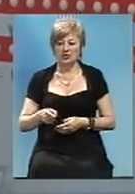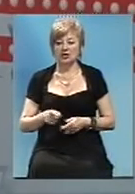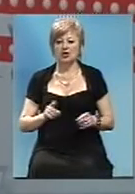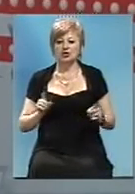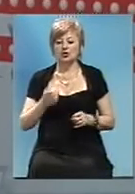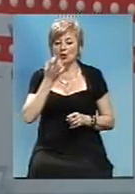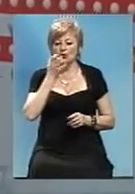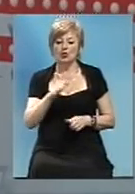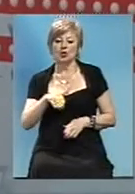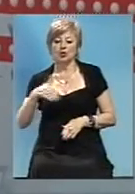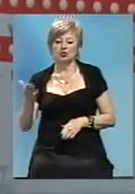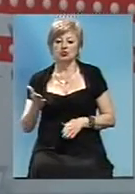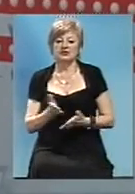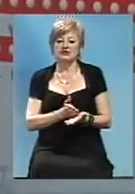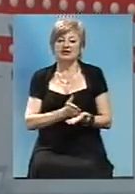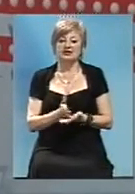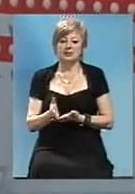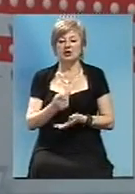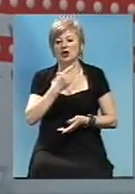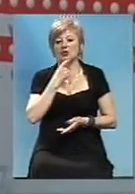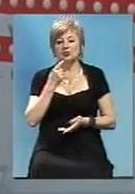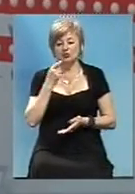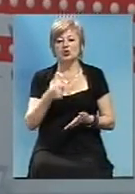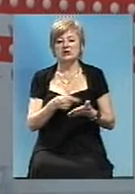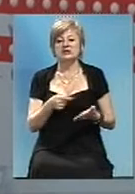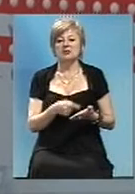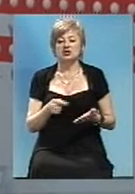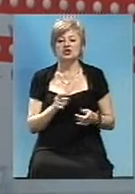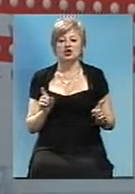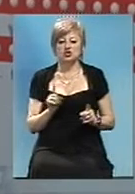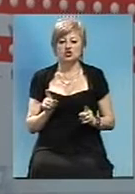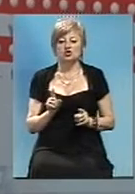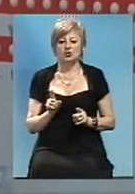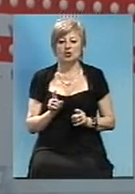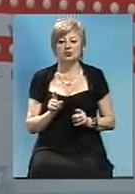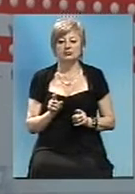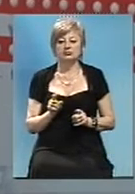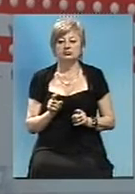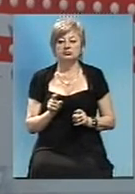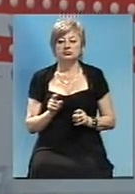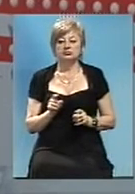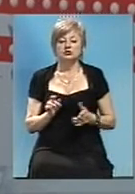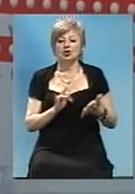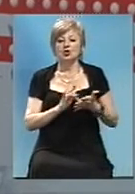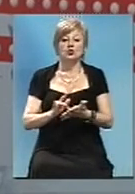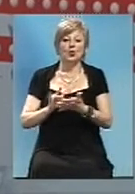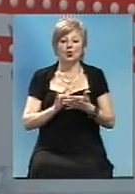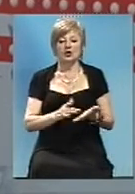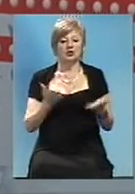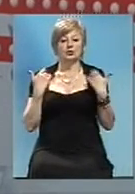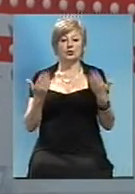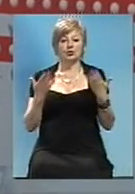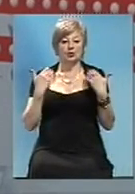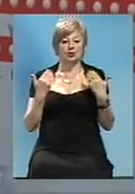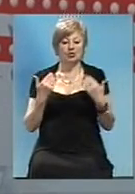південного напрямку, багато нарікань йде на те, що, власне, туристичний і курортний сезон у